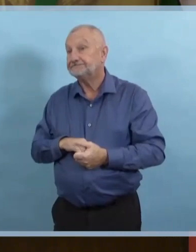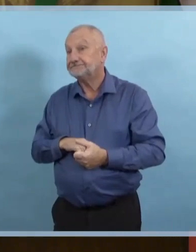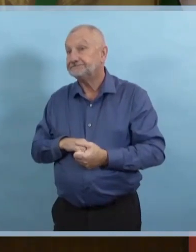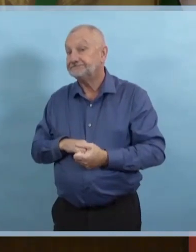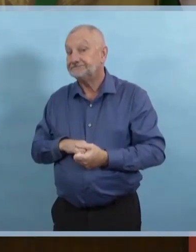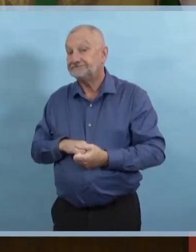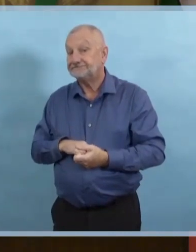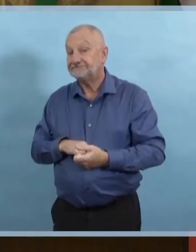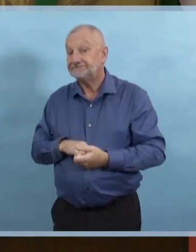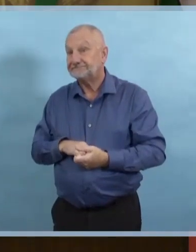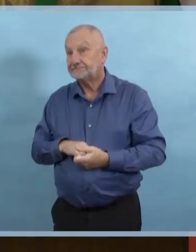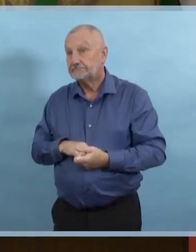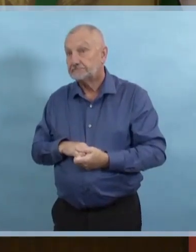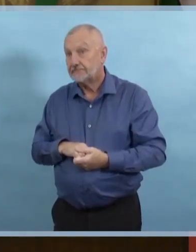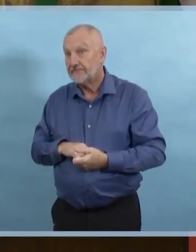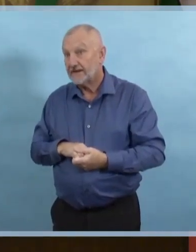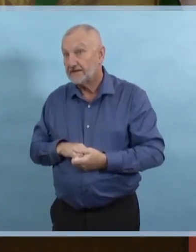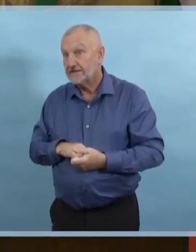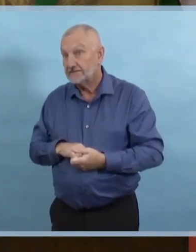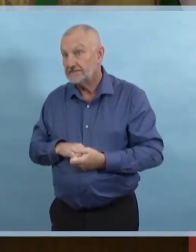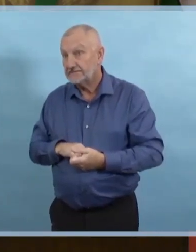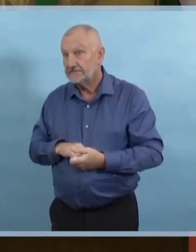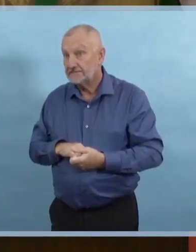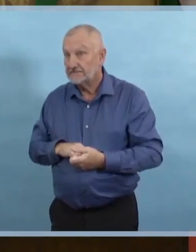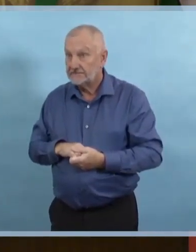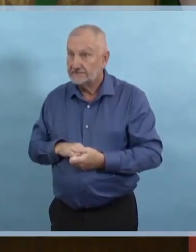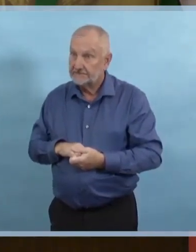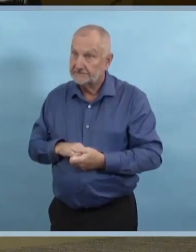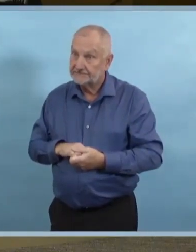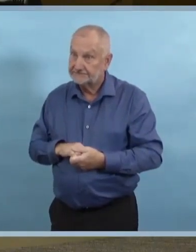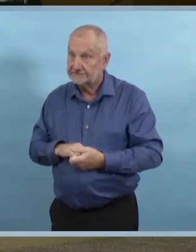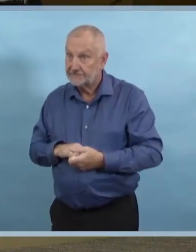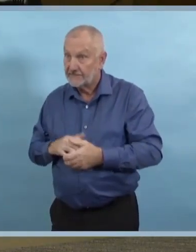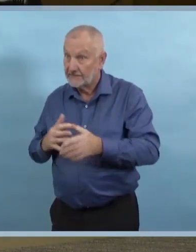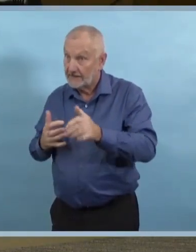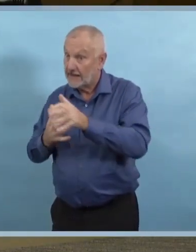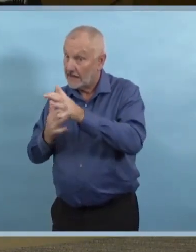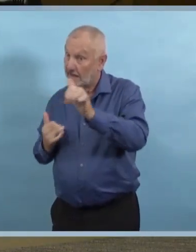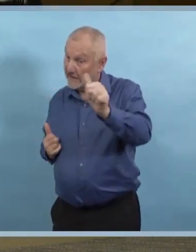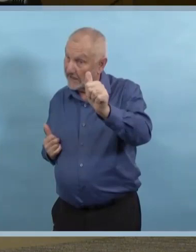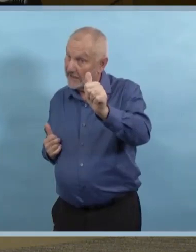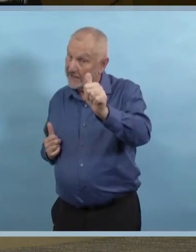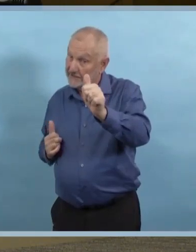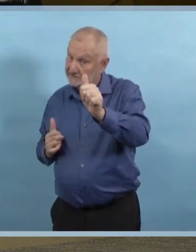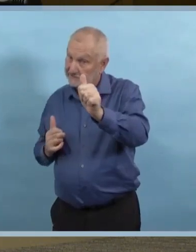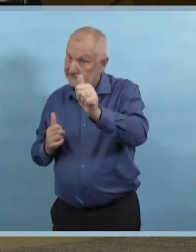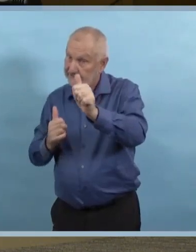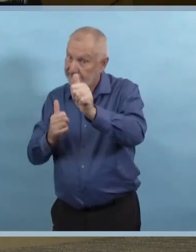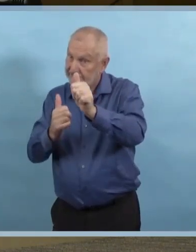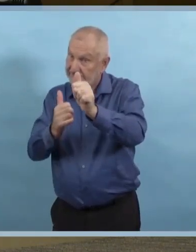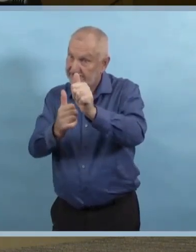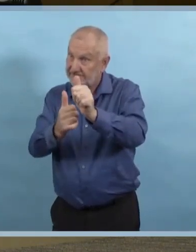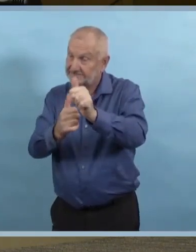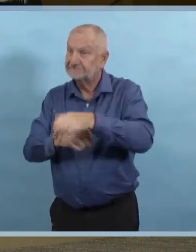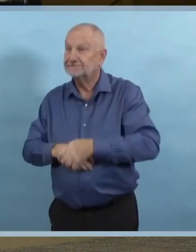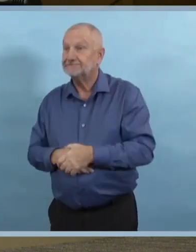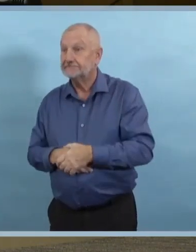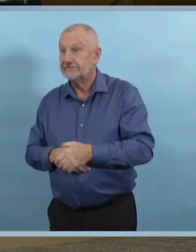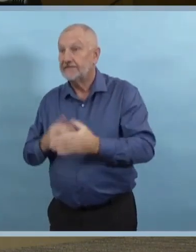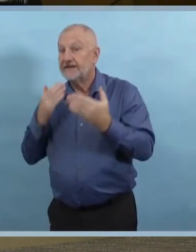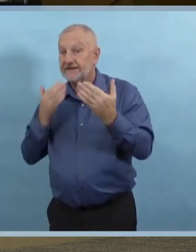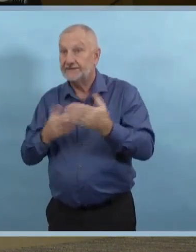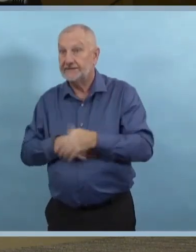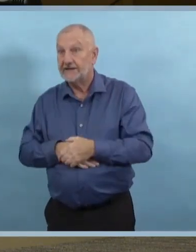toute arriérée. Merci. Quel est le pourcentage des contacts pour l'instant qui sont